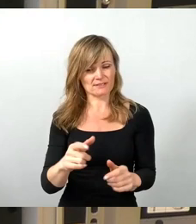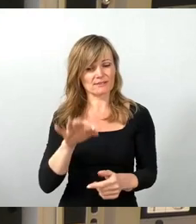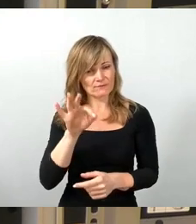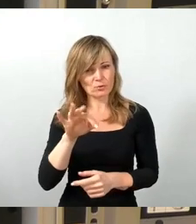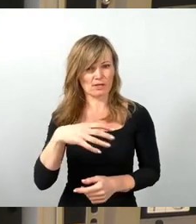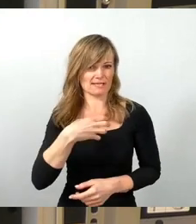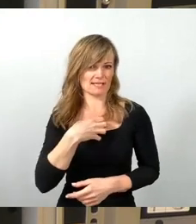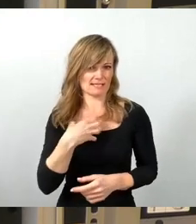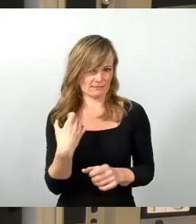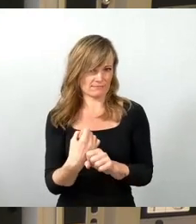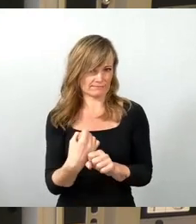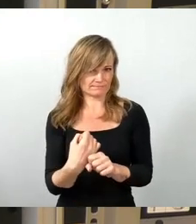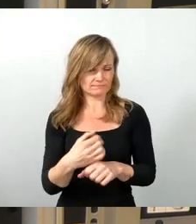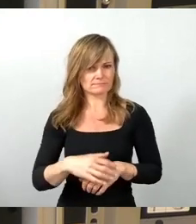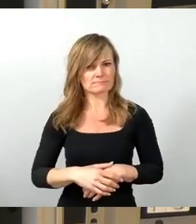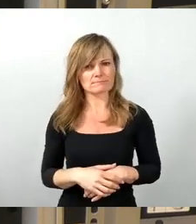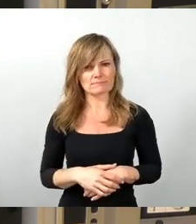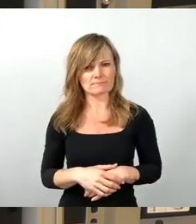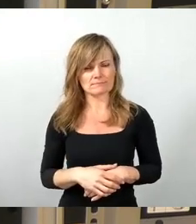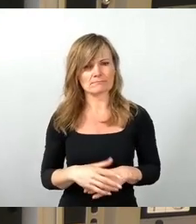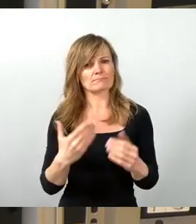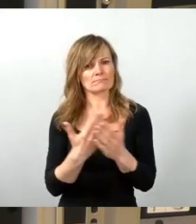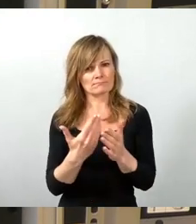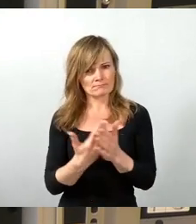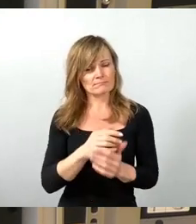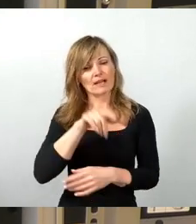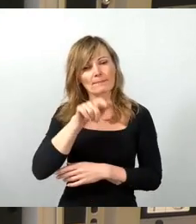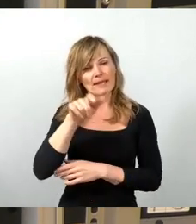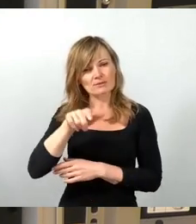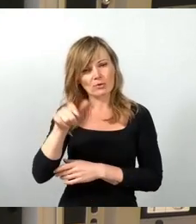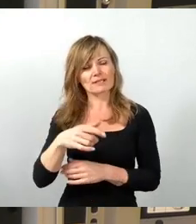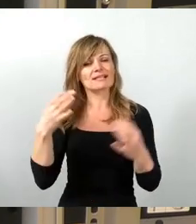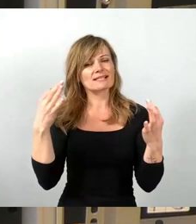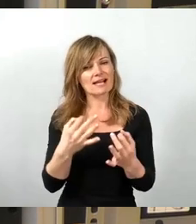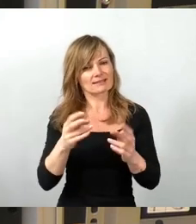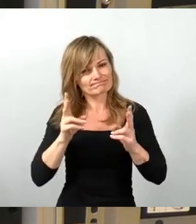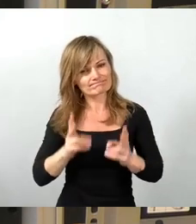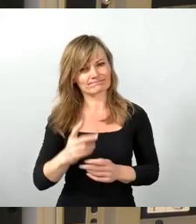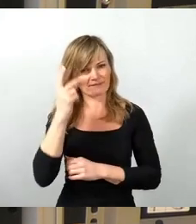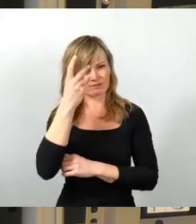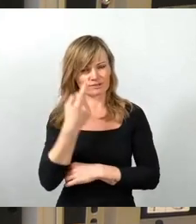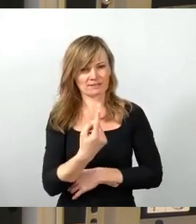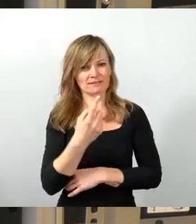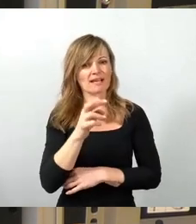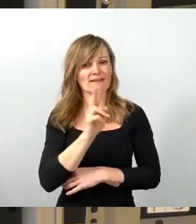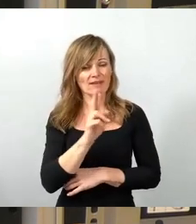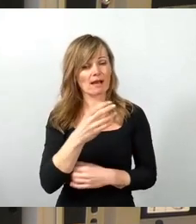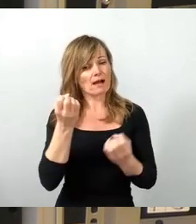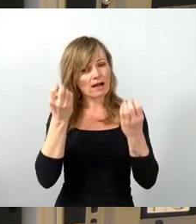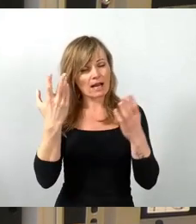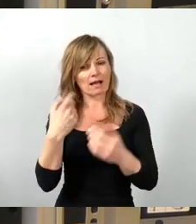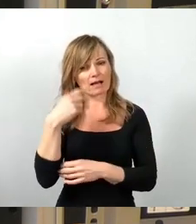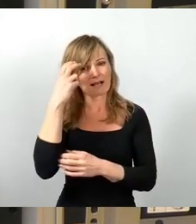Personen, dazu gehört, liebe CDU, das möchte ich nochmal betonen, natürlich die Wissenschaft, zum Beispiel der TU,